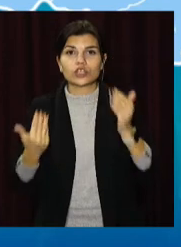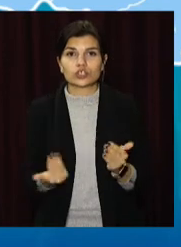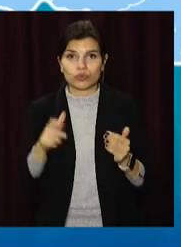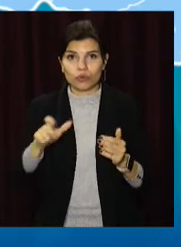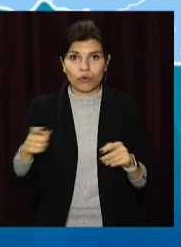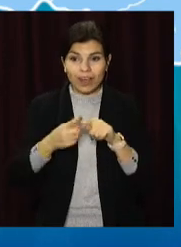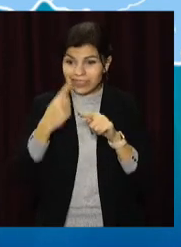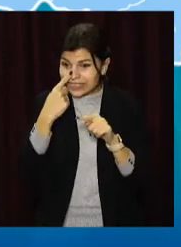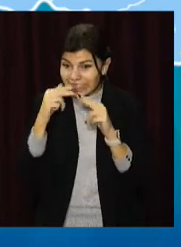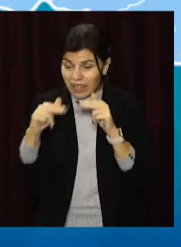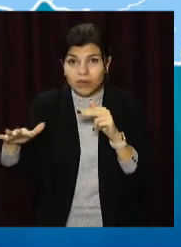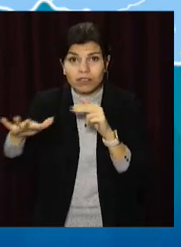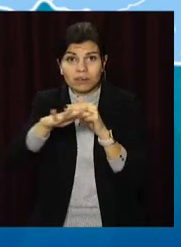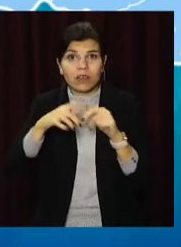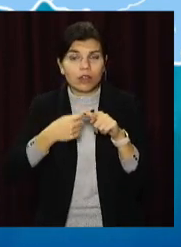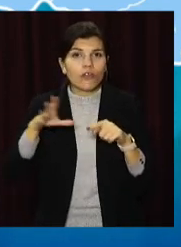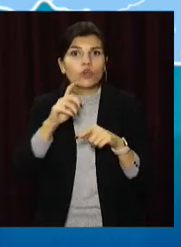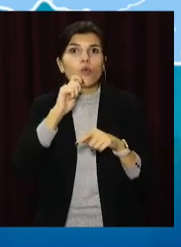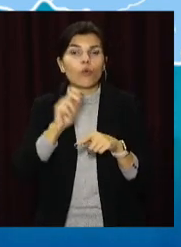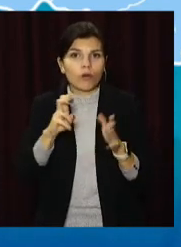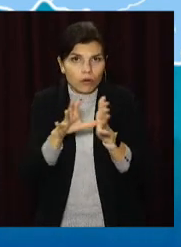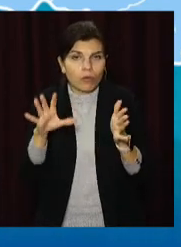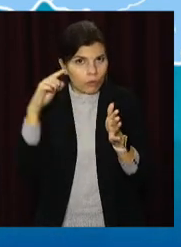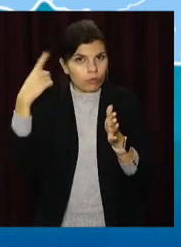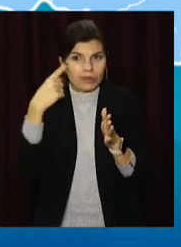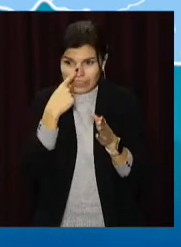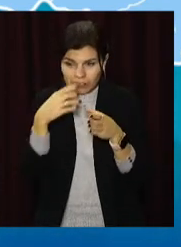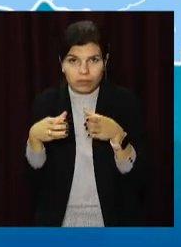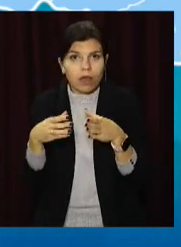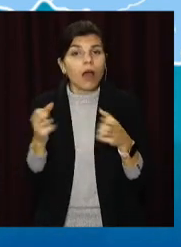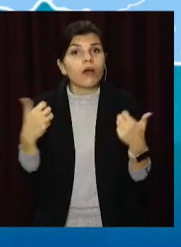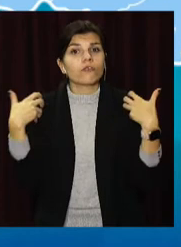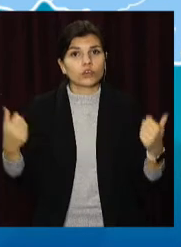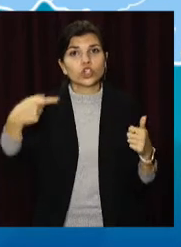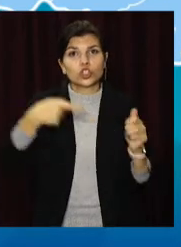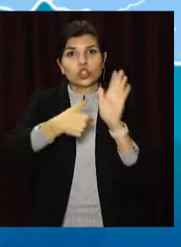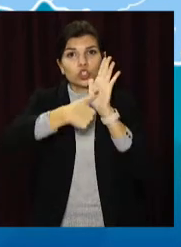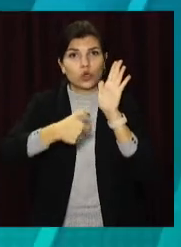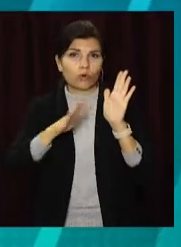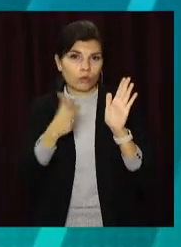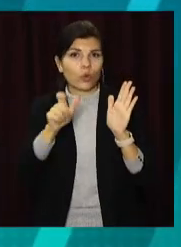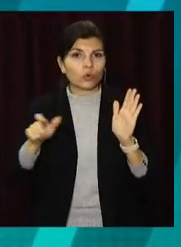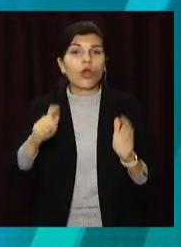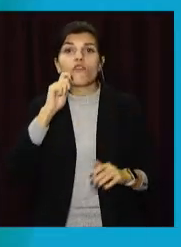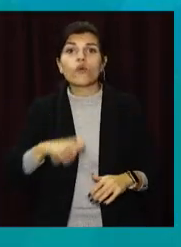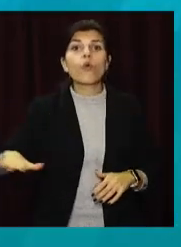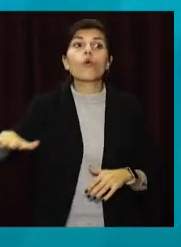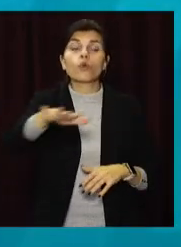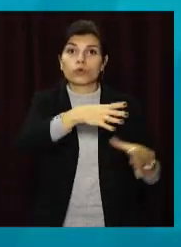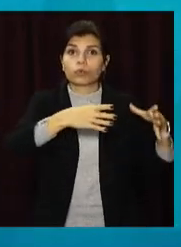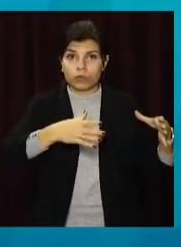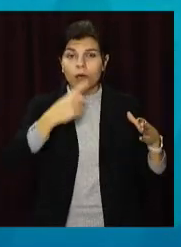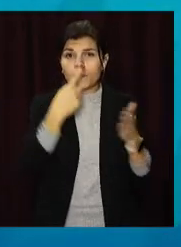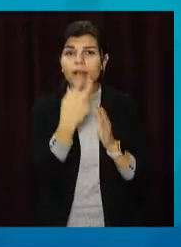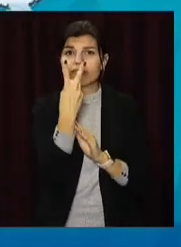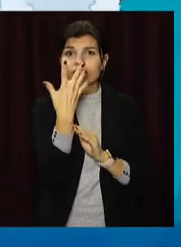регіону. Це абсолютний всеукраїнський антирекорд. Одужали ж понад 1600 людей. В Україні за добу майже